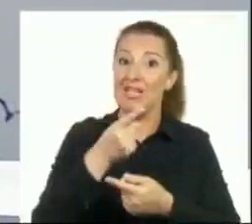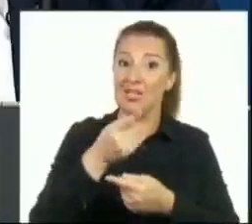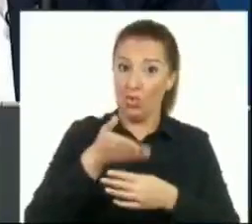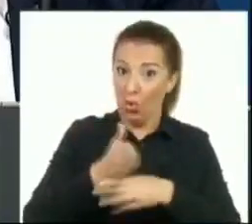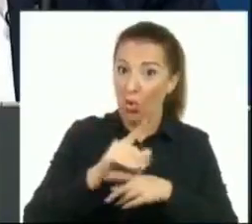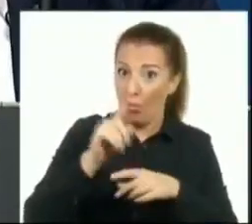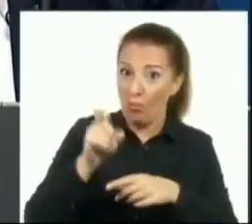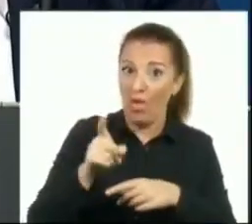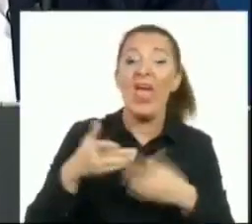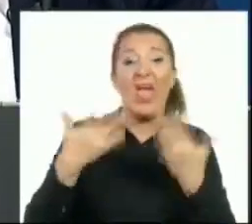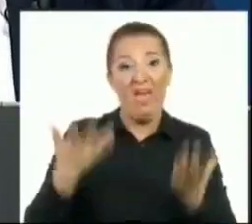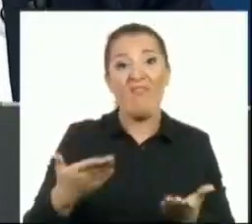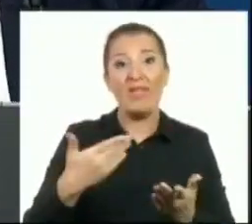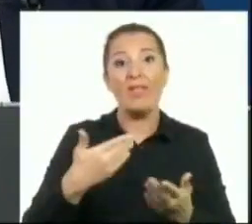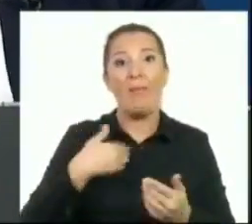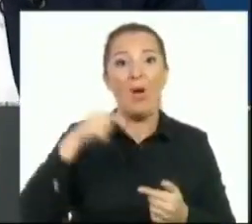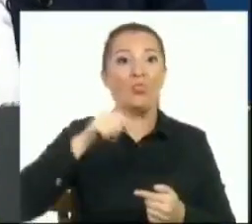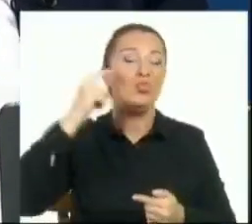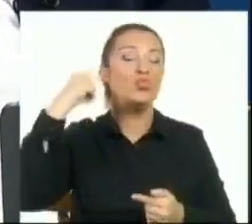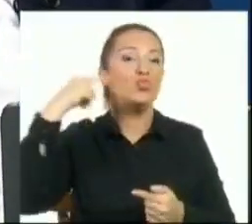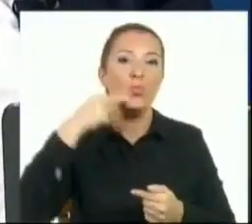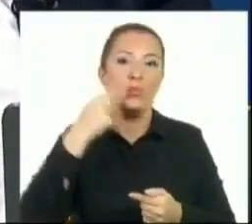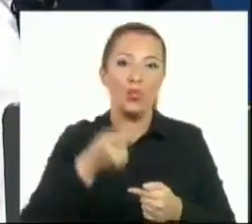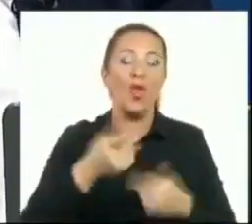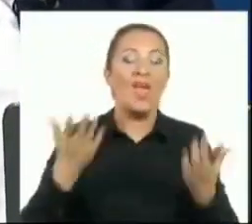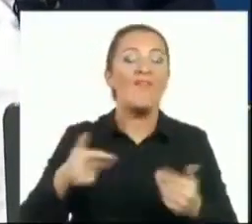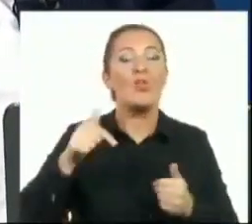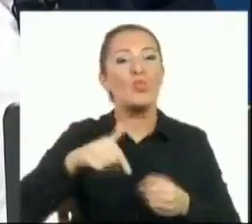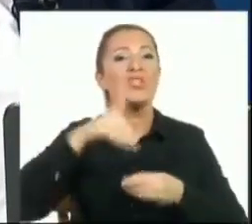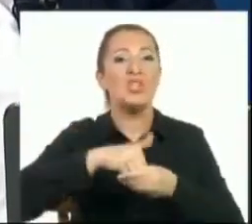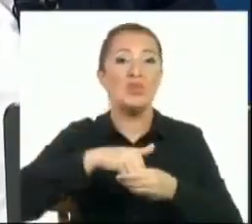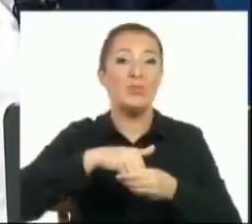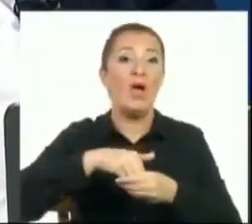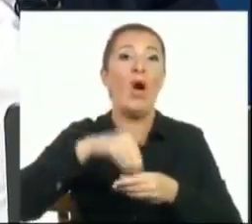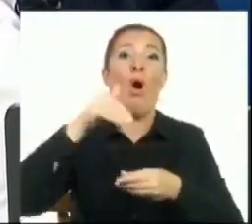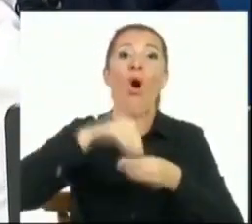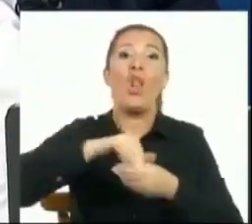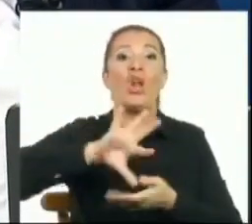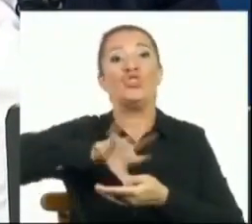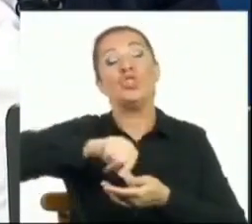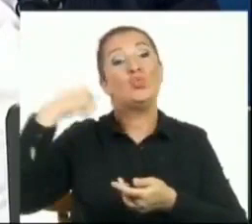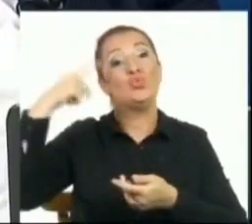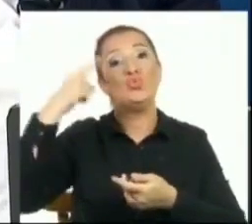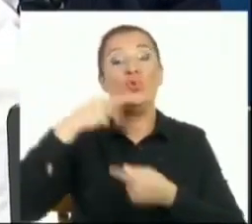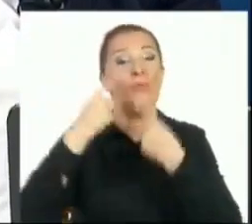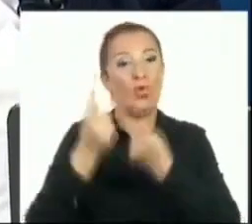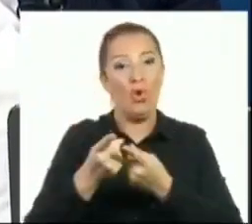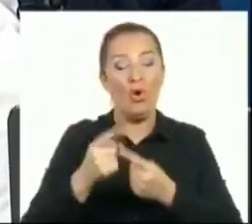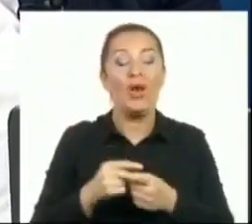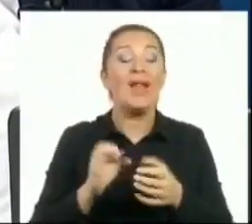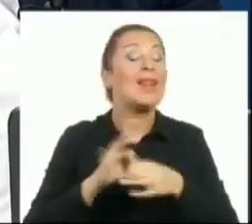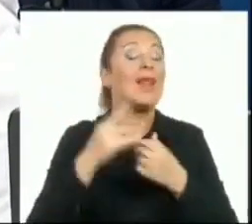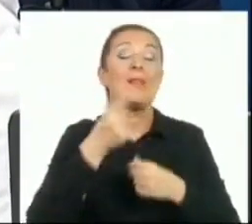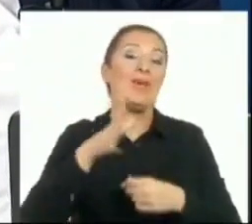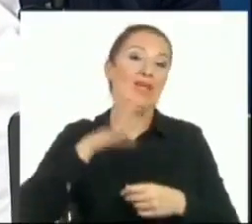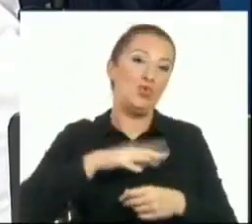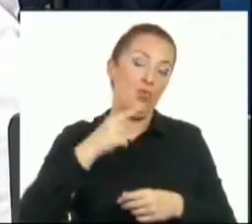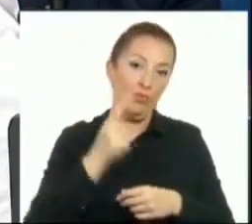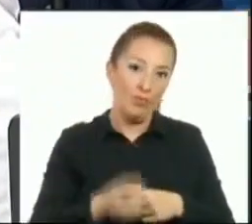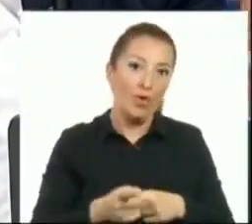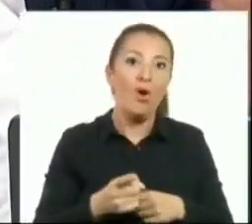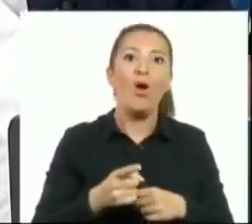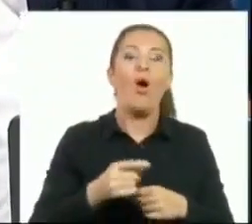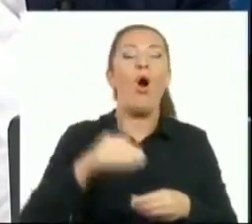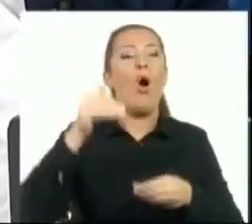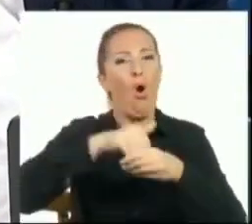Evet, aynen iddialıyım. Çünkü bu seçimde oylar çalındı. Ne demek istiyorum? Ne demek istiyorsunuz?